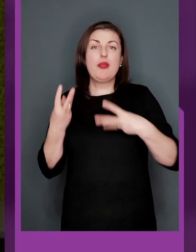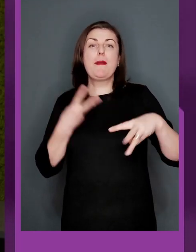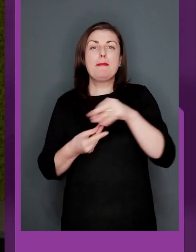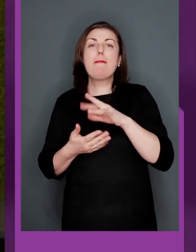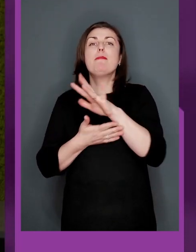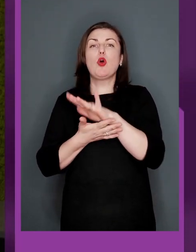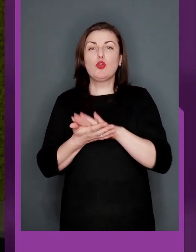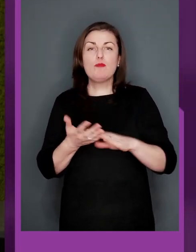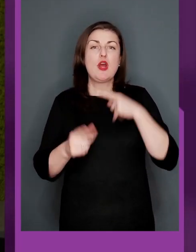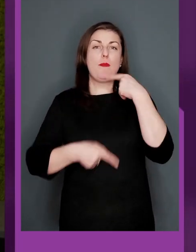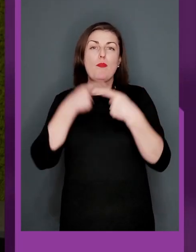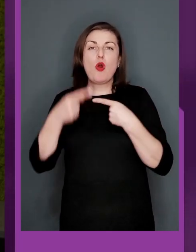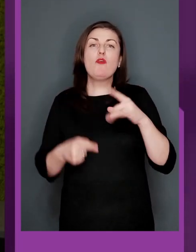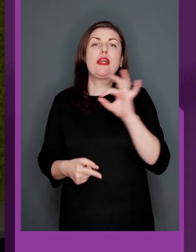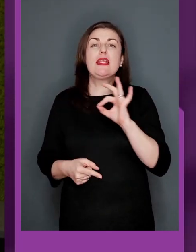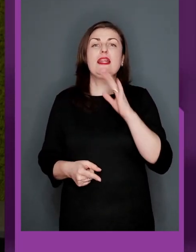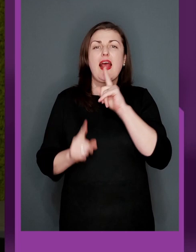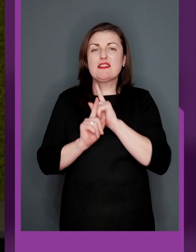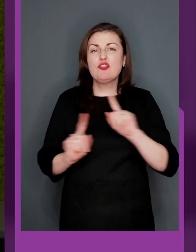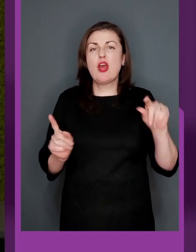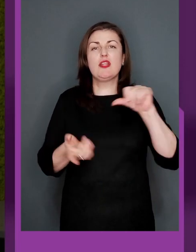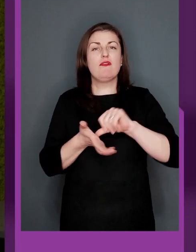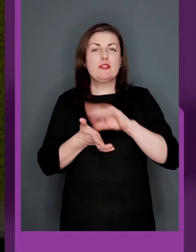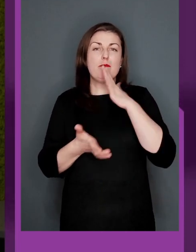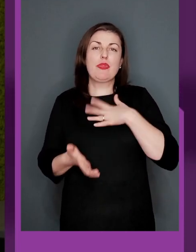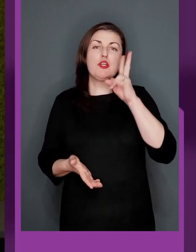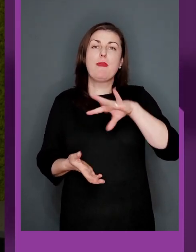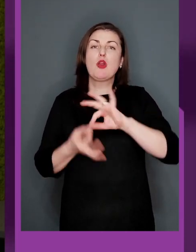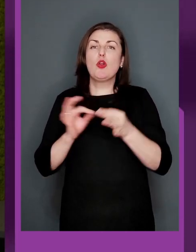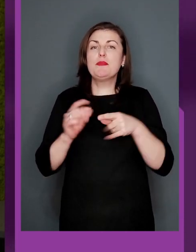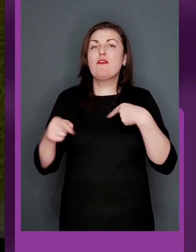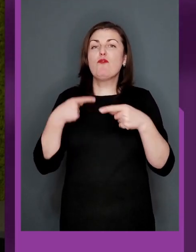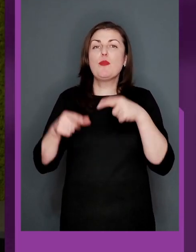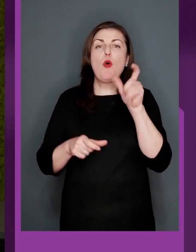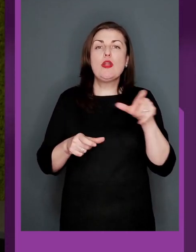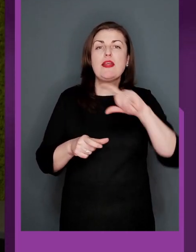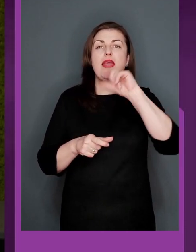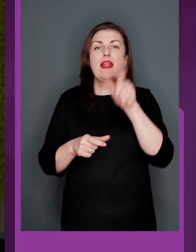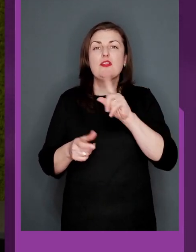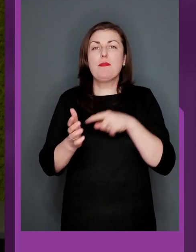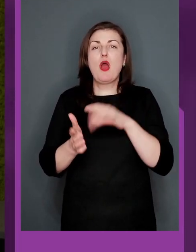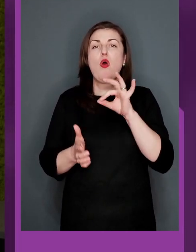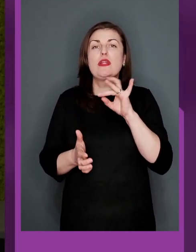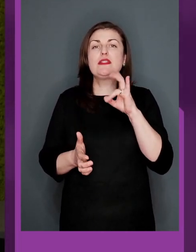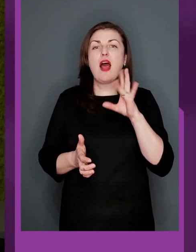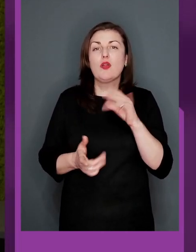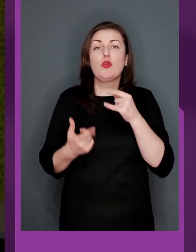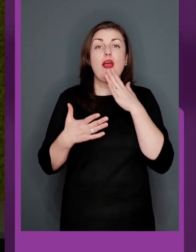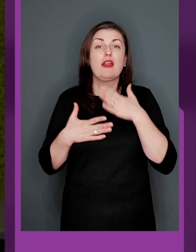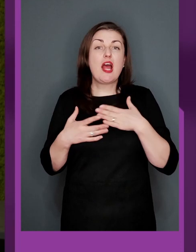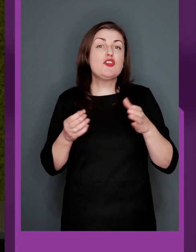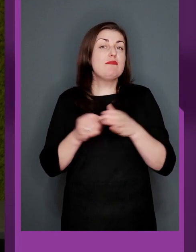продовжимо говорити про надзвичайний виступ наших паралімпійських футболістів в італійському місті Орістану, де нашій